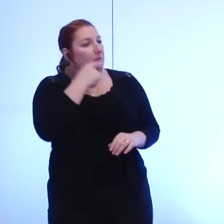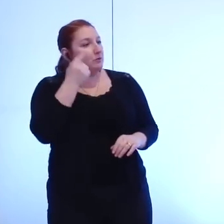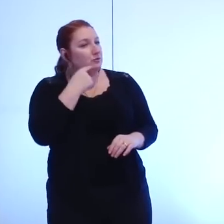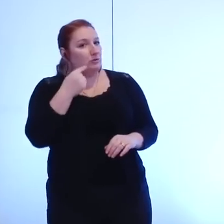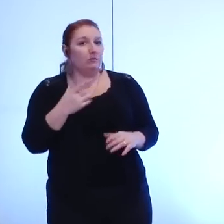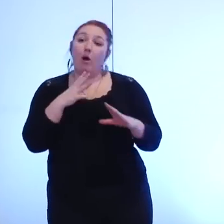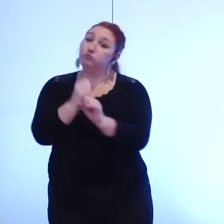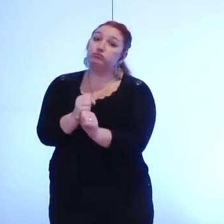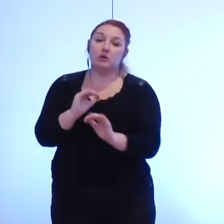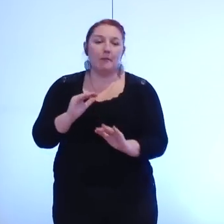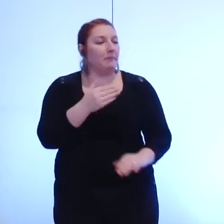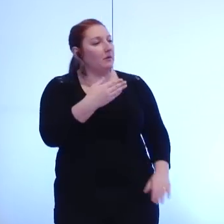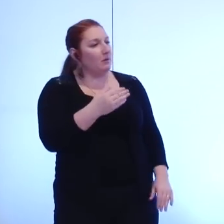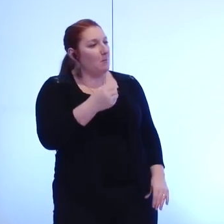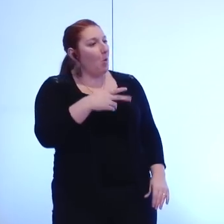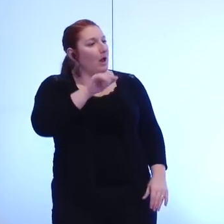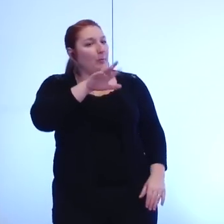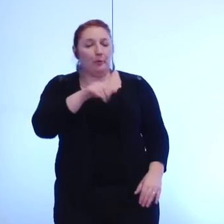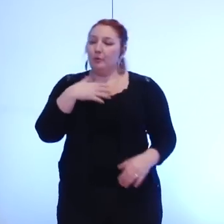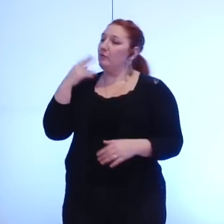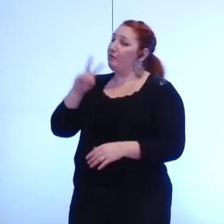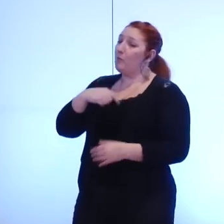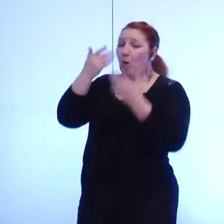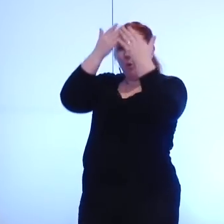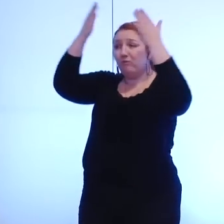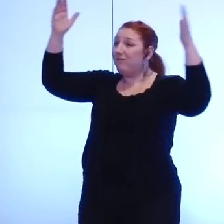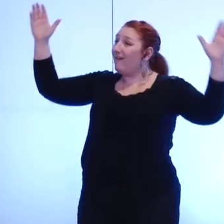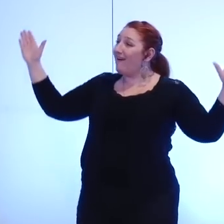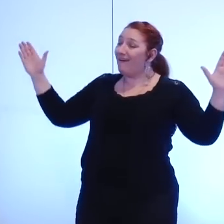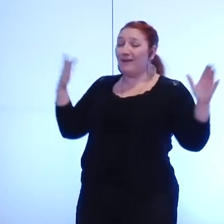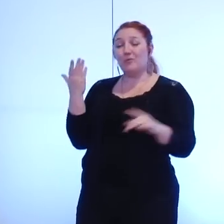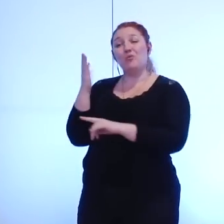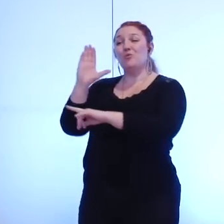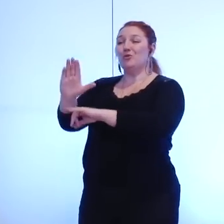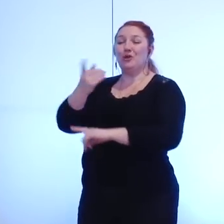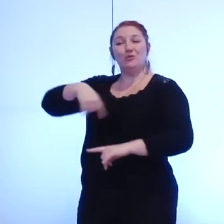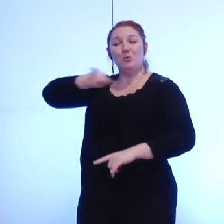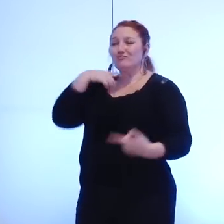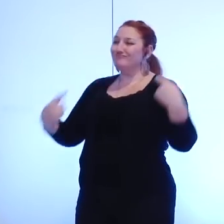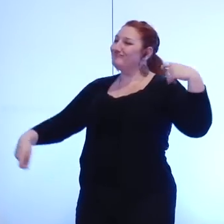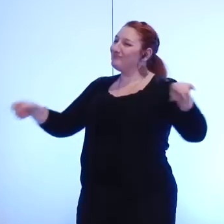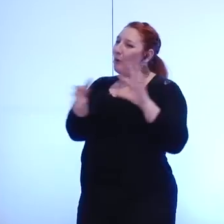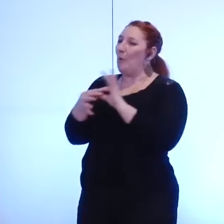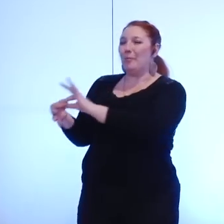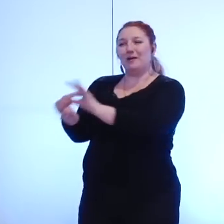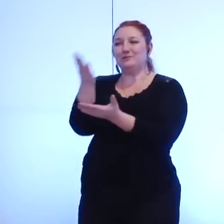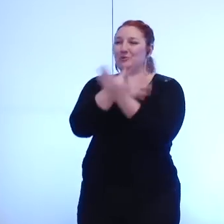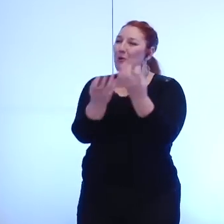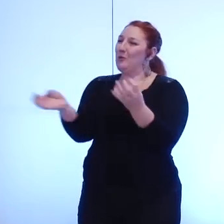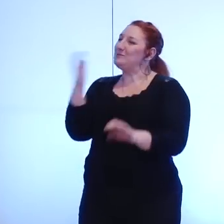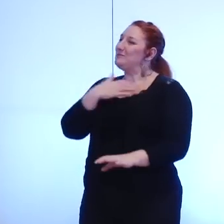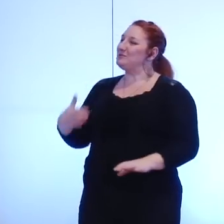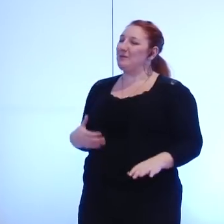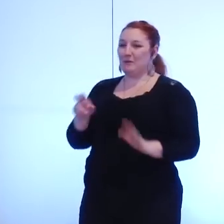comme je suis très ouvert d'esprit et pour montrer notre esprit de coopération y compris au sein du conseil municipal de Grenoble je vous proposerai